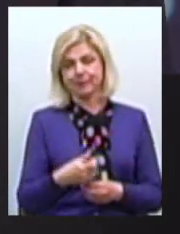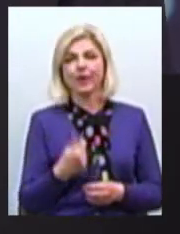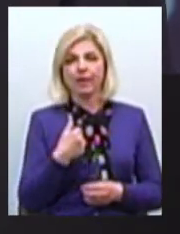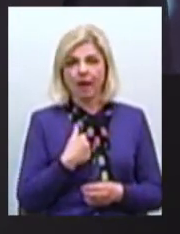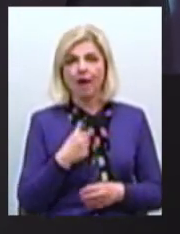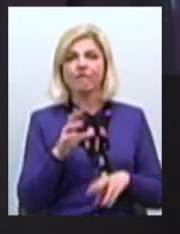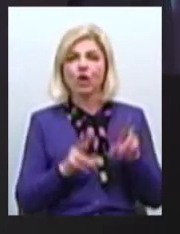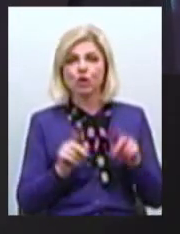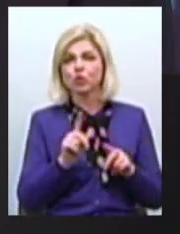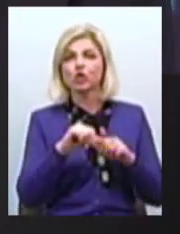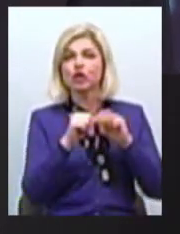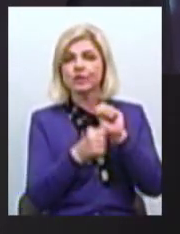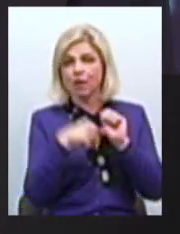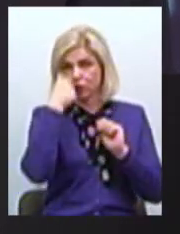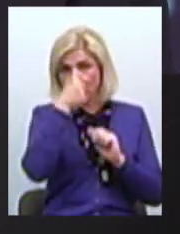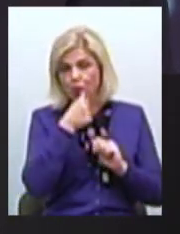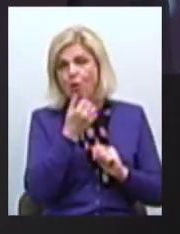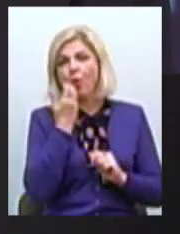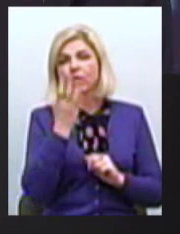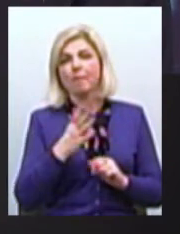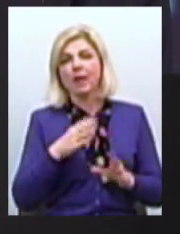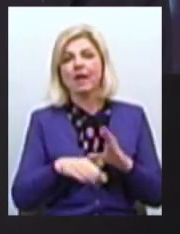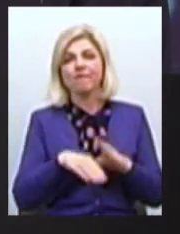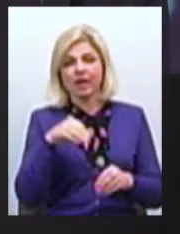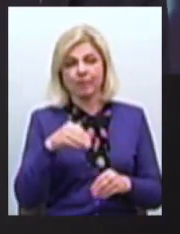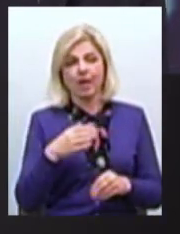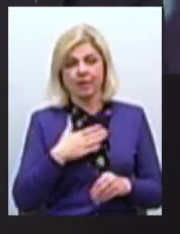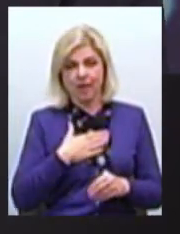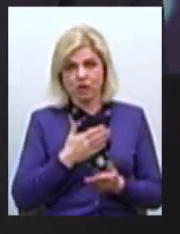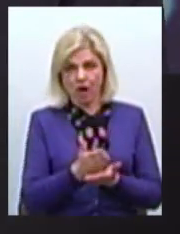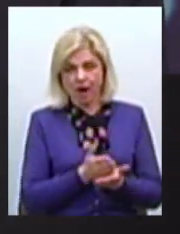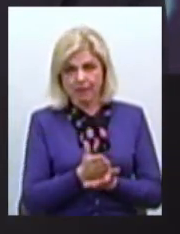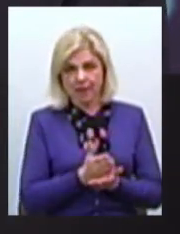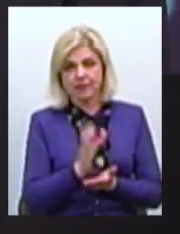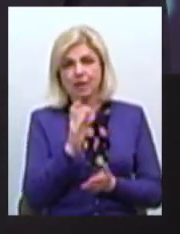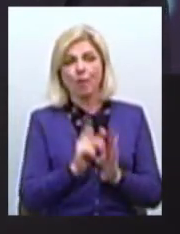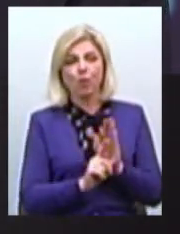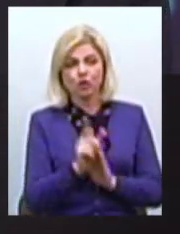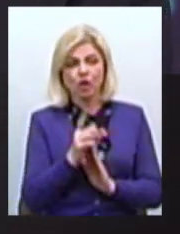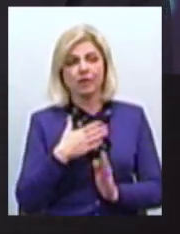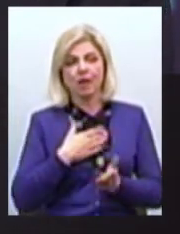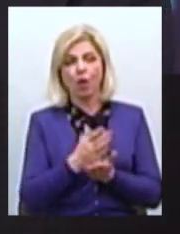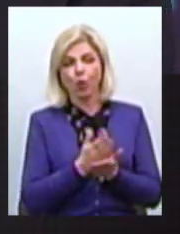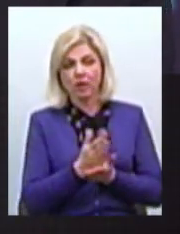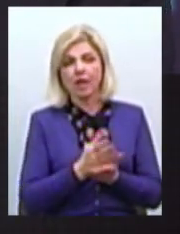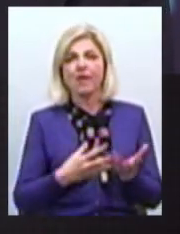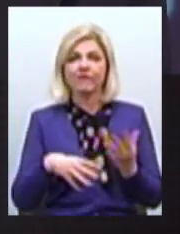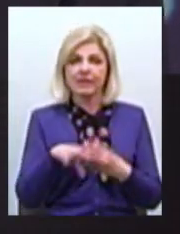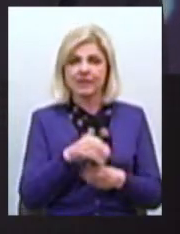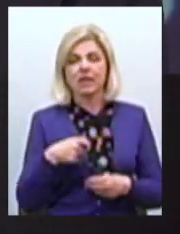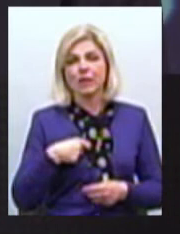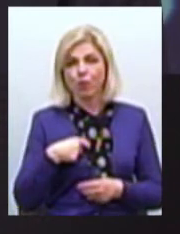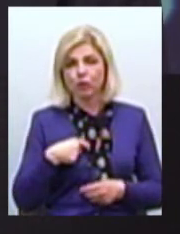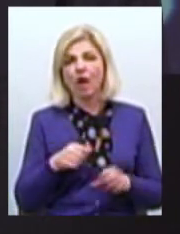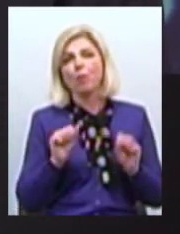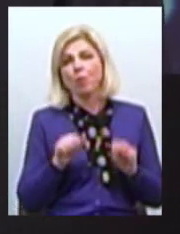2016 року, коли ми були обрані депутатами Наша каденція, спочатку нашої каденції всі депутати, можна